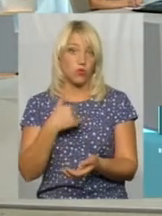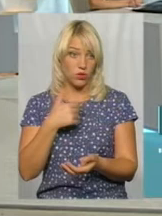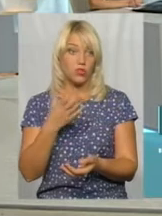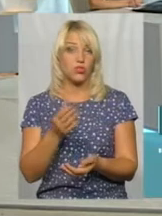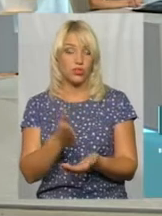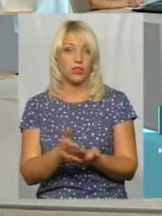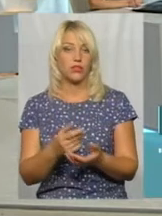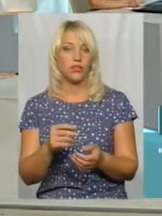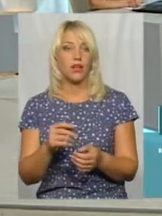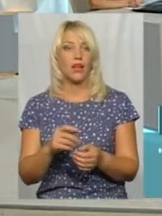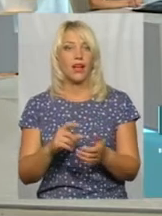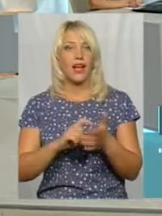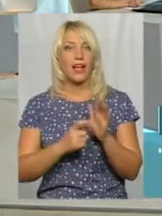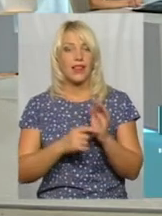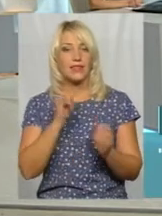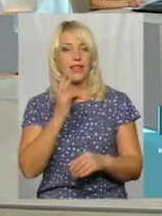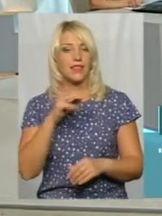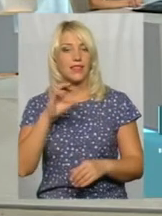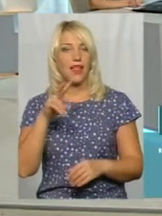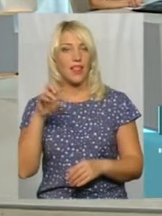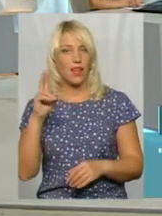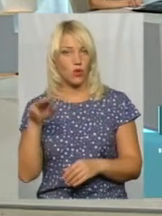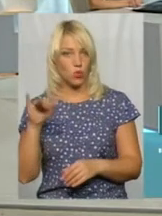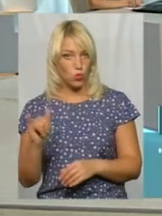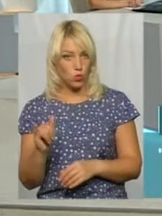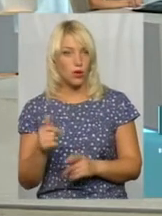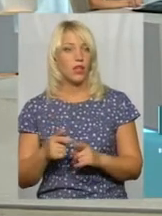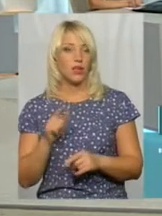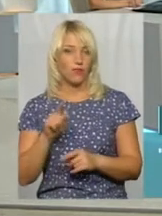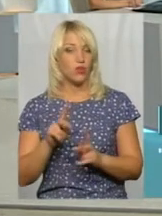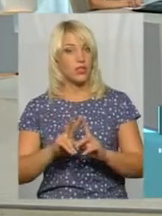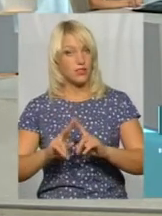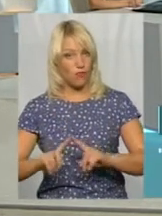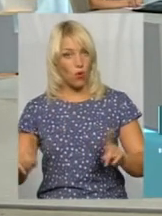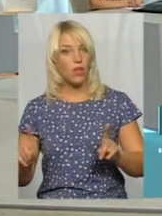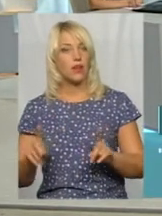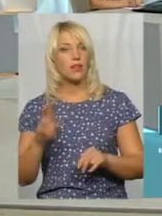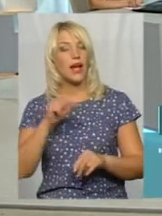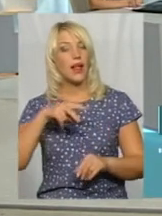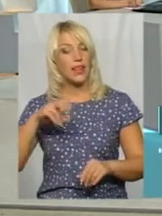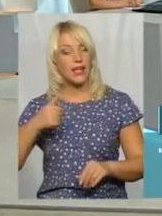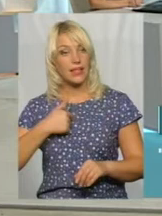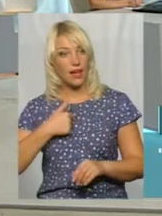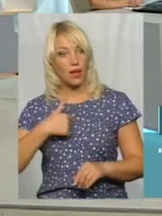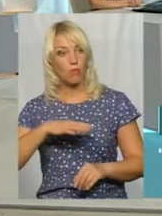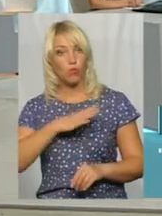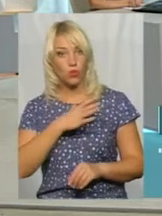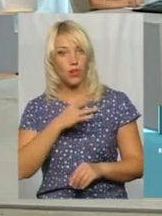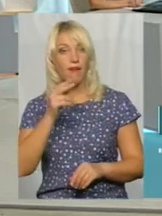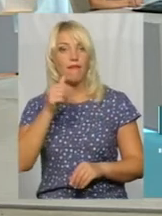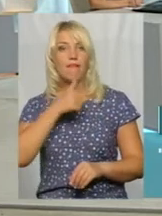класи інтелекту. Звичайно, вони теж своєрідні. Але я була в